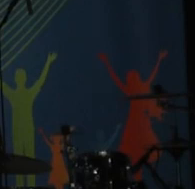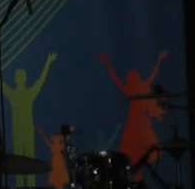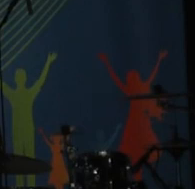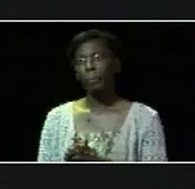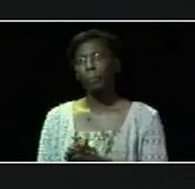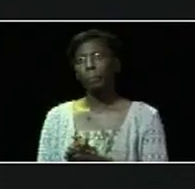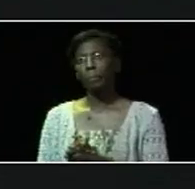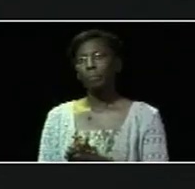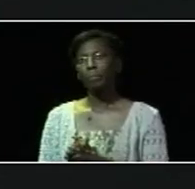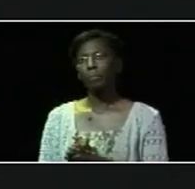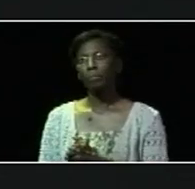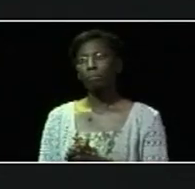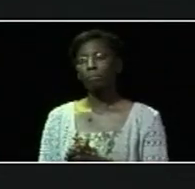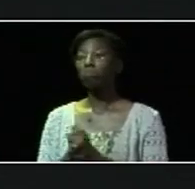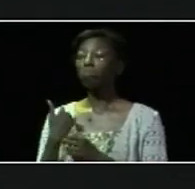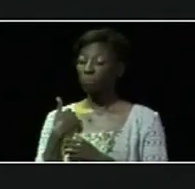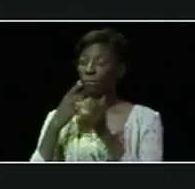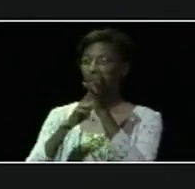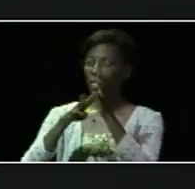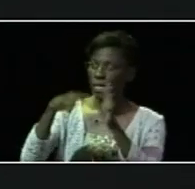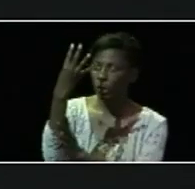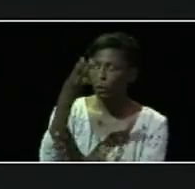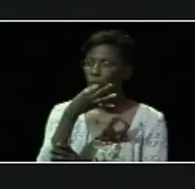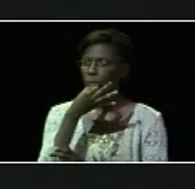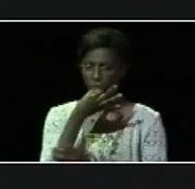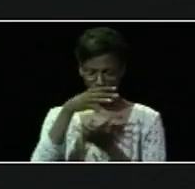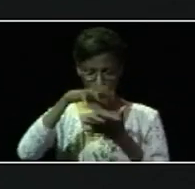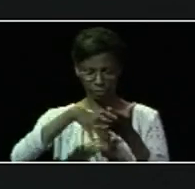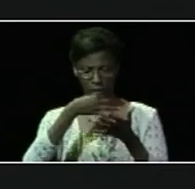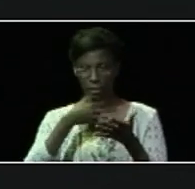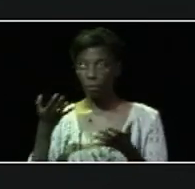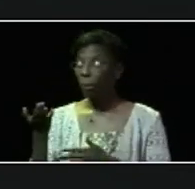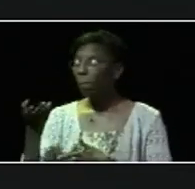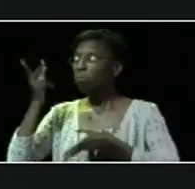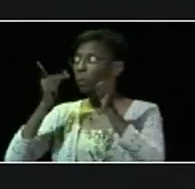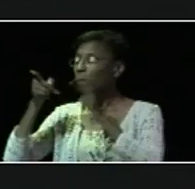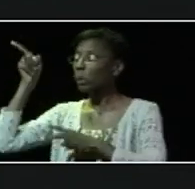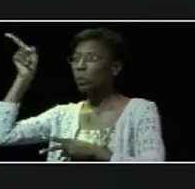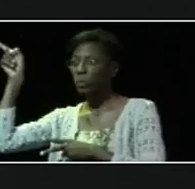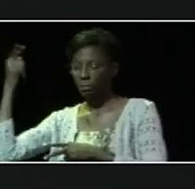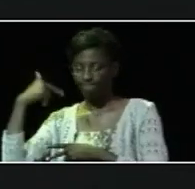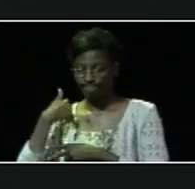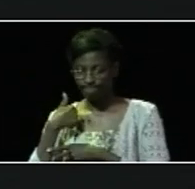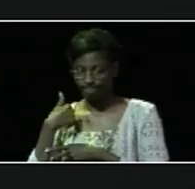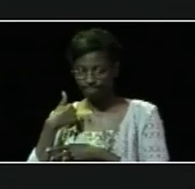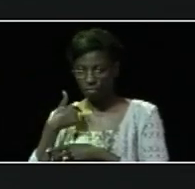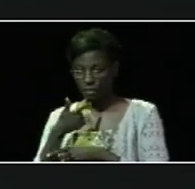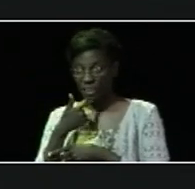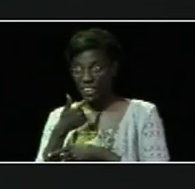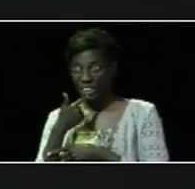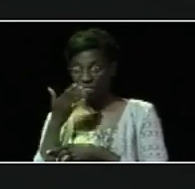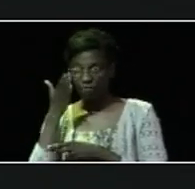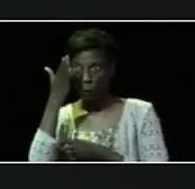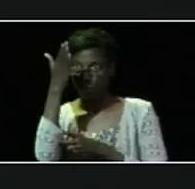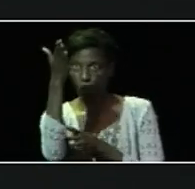words, the Lord is going to give you something. Verset 14, il est dit, qui sait s'il ne reviendra pas,'il n'aura pas de regrets. En d'autres mots, cela veut dire que le Seigneur veut vous